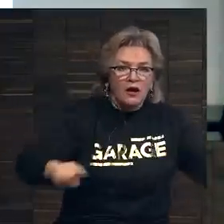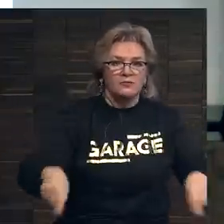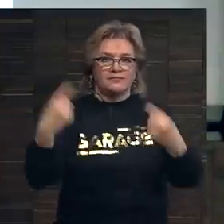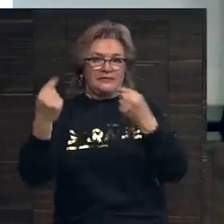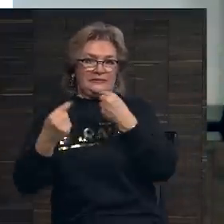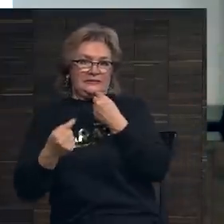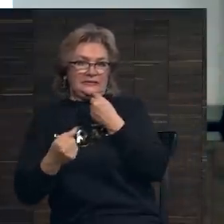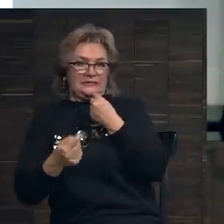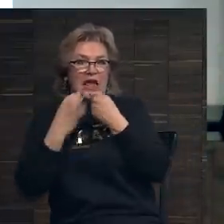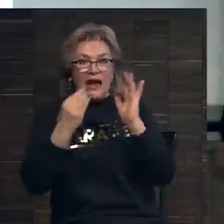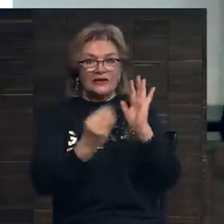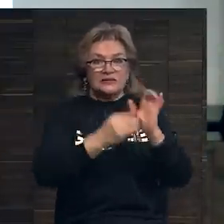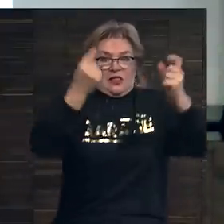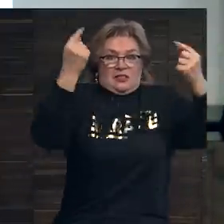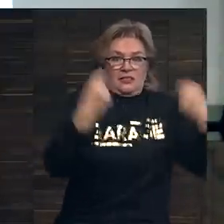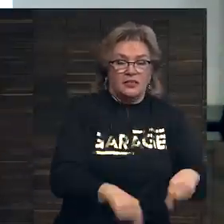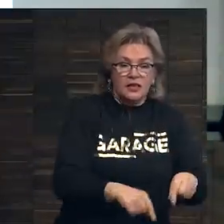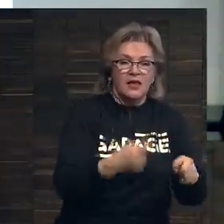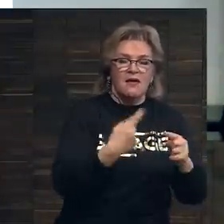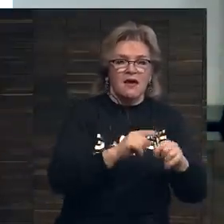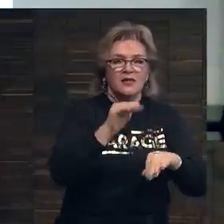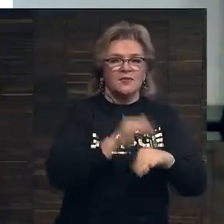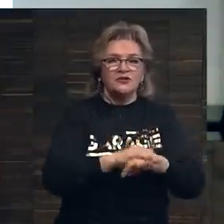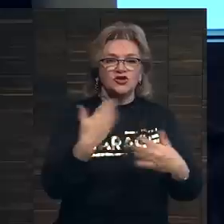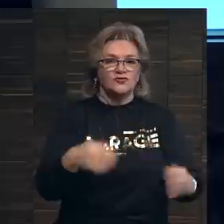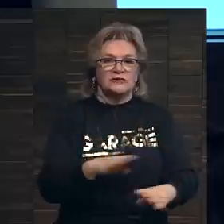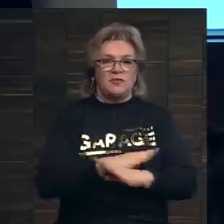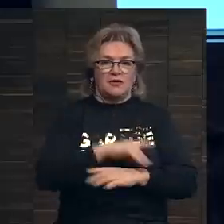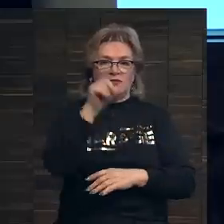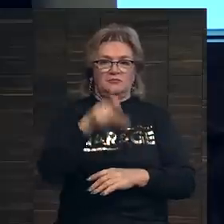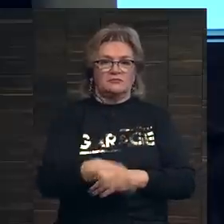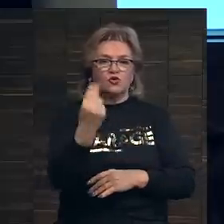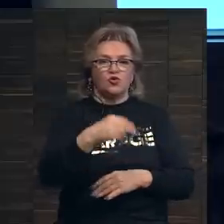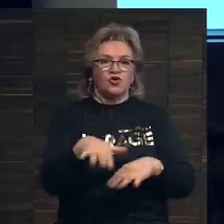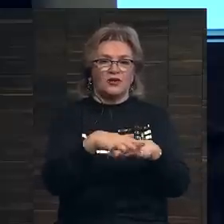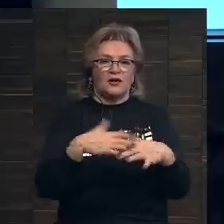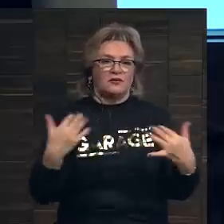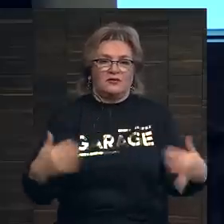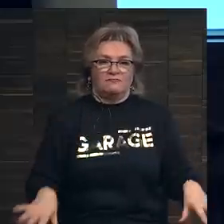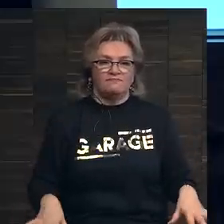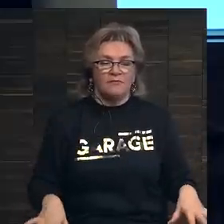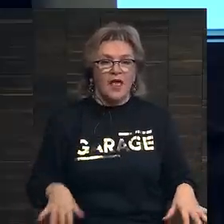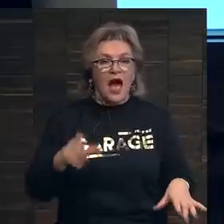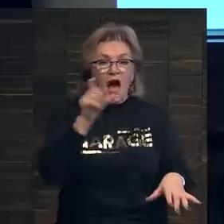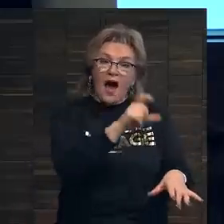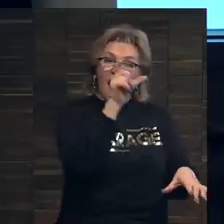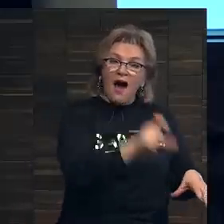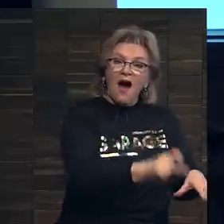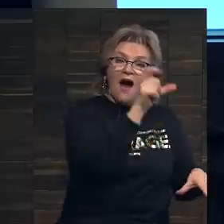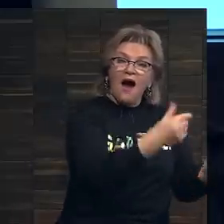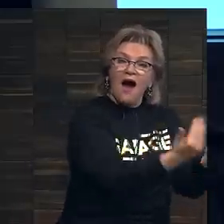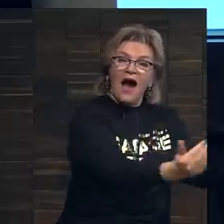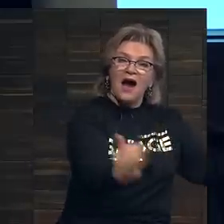невозможно. Когда цена рухнет, это практически смерть художника на рынке. Галерист должен